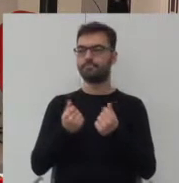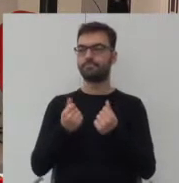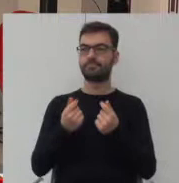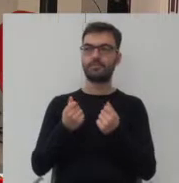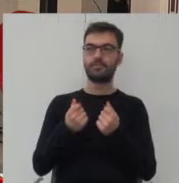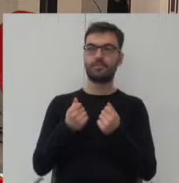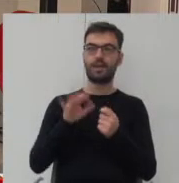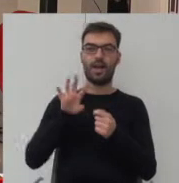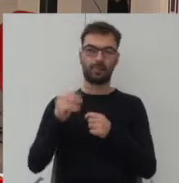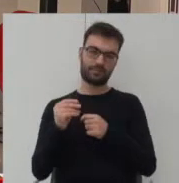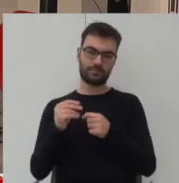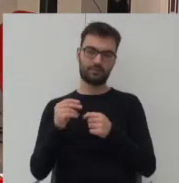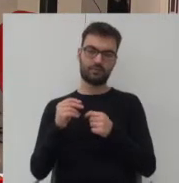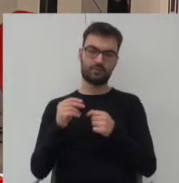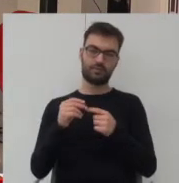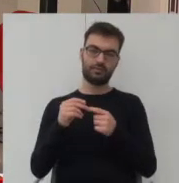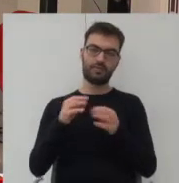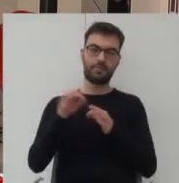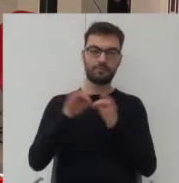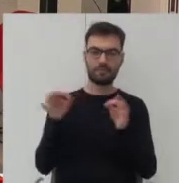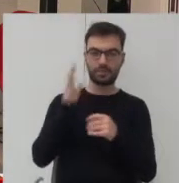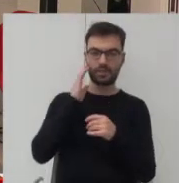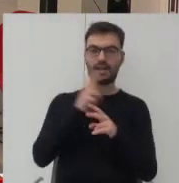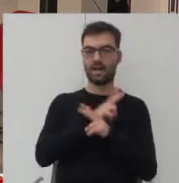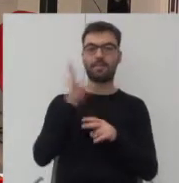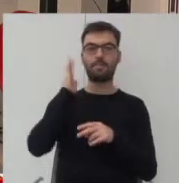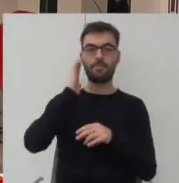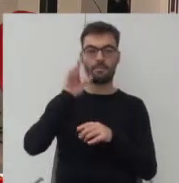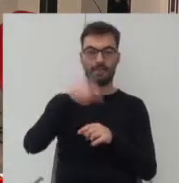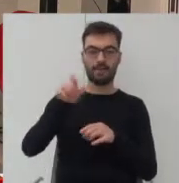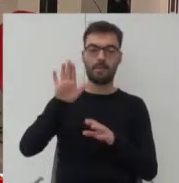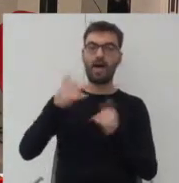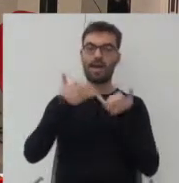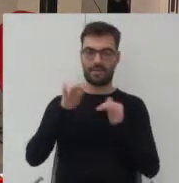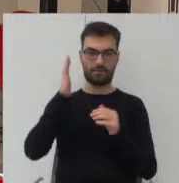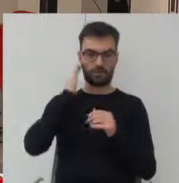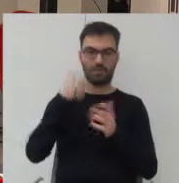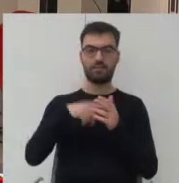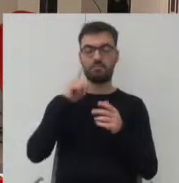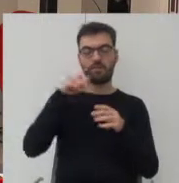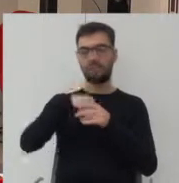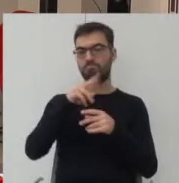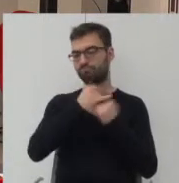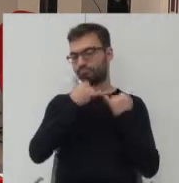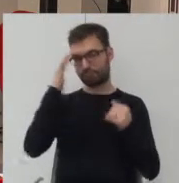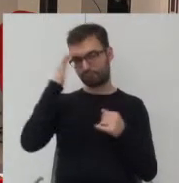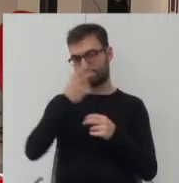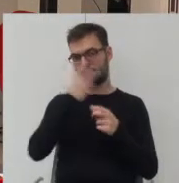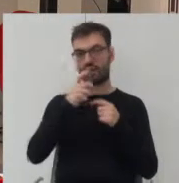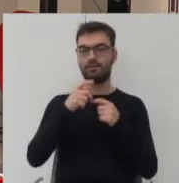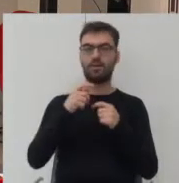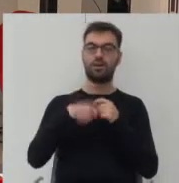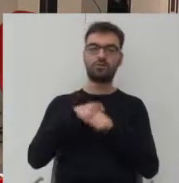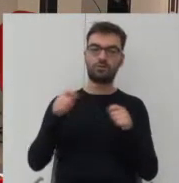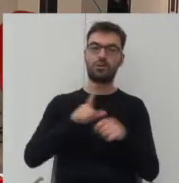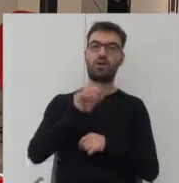niestandardowe kształty mieszkaniom. Także każdy mieszkaniec ma praktycznie inne mieszkanie z bardzo ciekawymi rozwiązaniami. Jak mansardowe dachy, jak